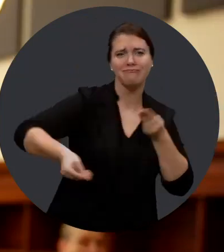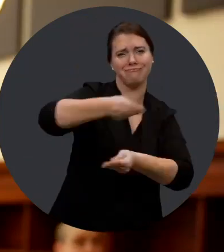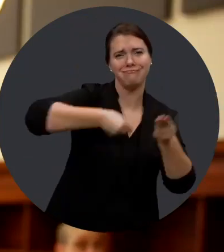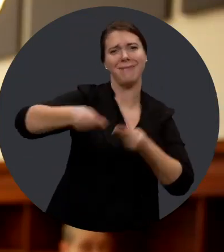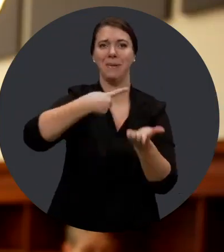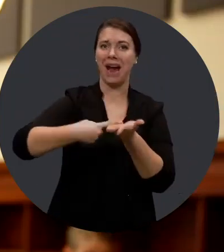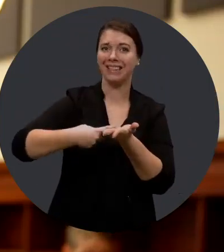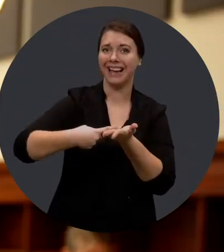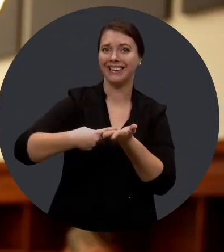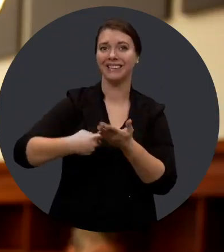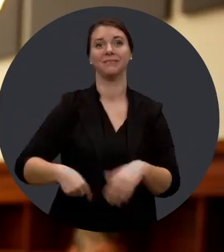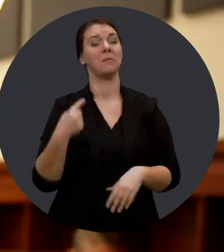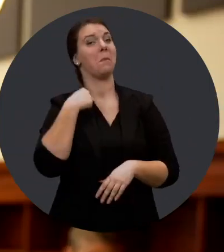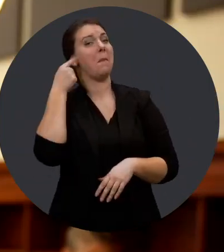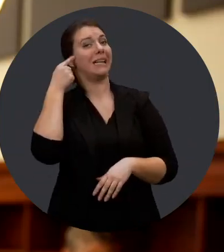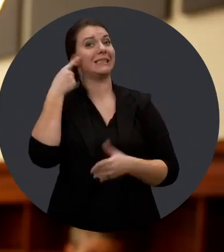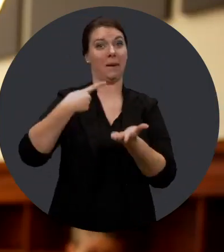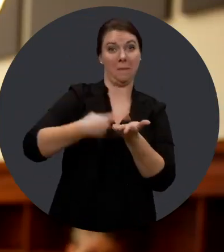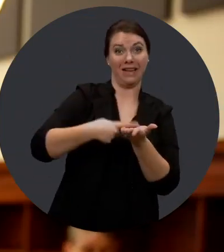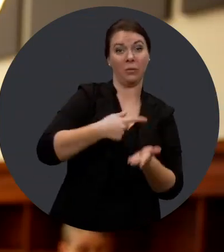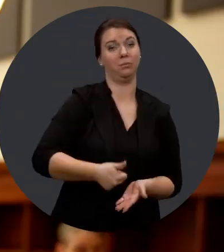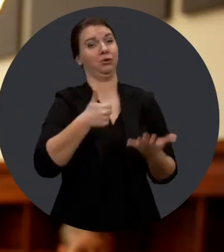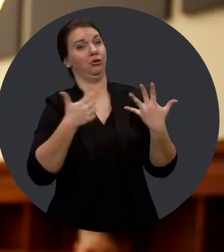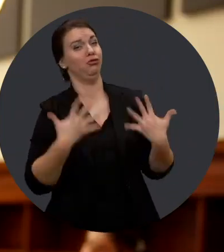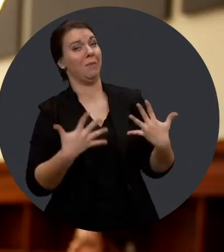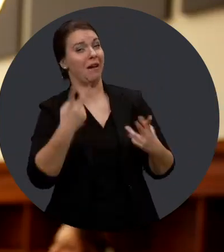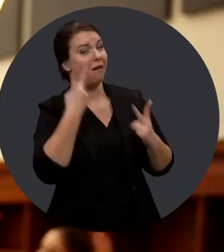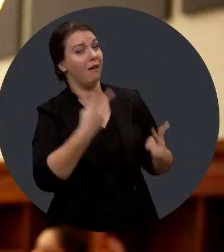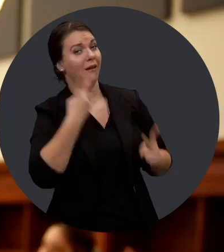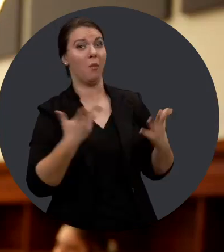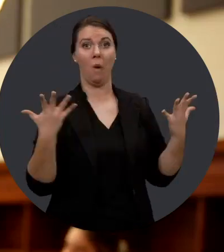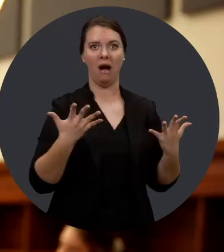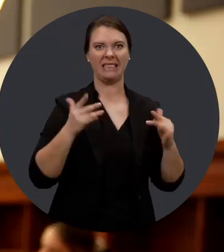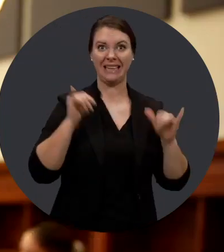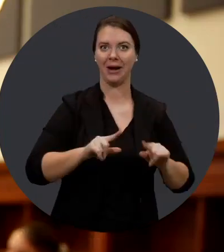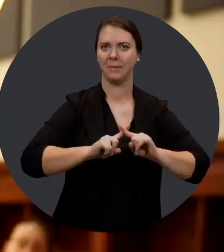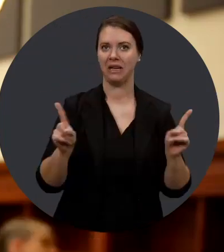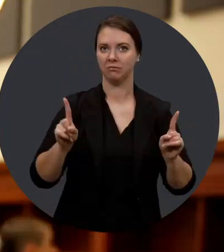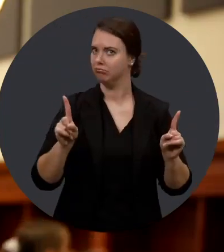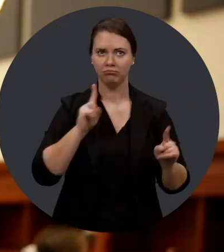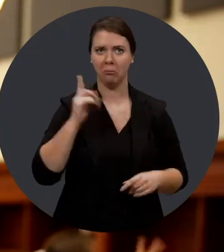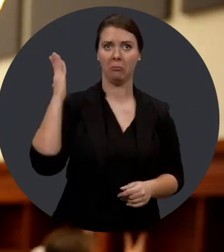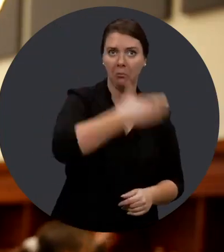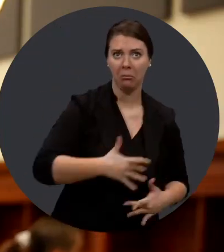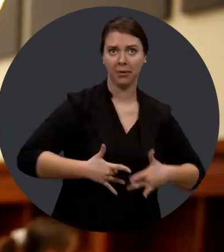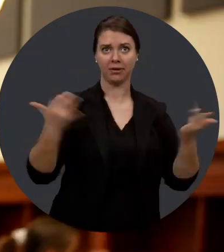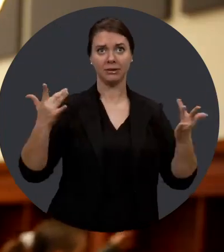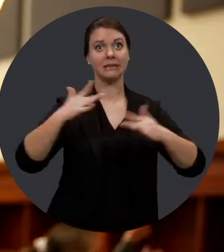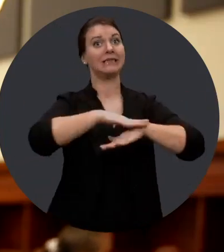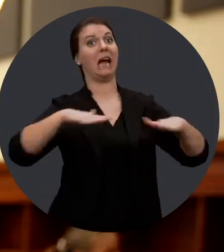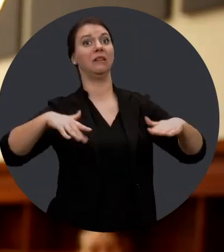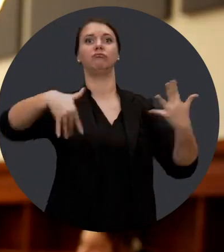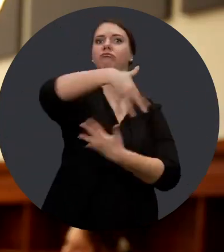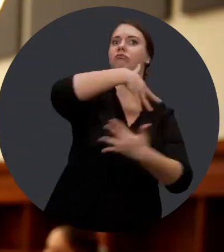Donc, on a beaucoup de rétroaction, puis je pense que le commentaire qui revient souvent, c'est « Bien, ça ne paraît pas la différence. » Une fois que vous